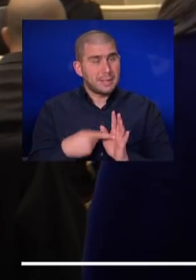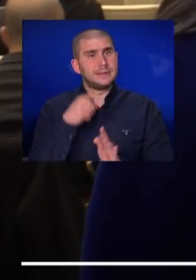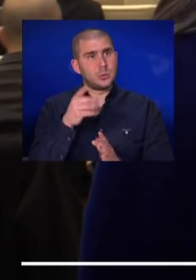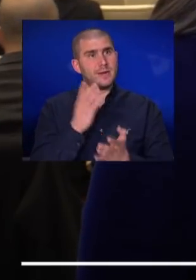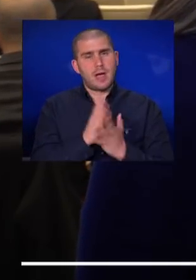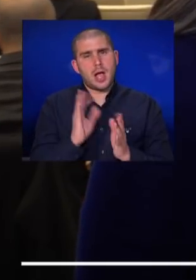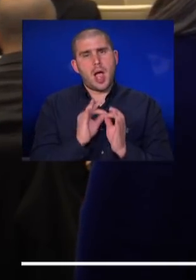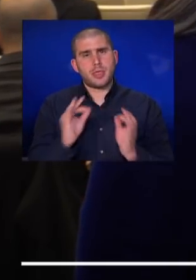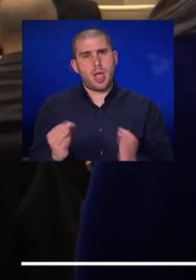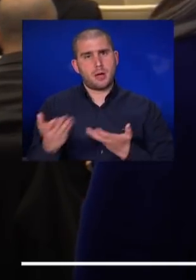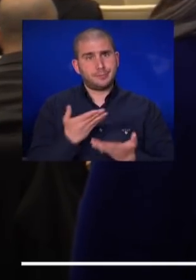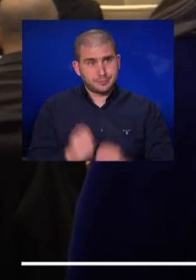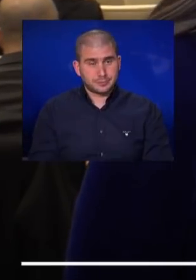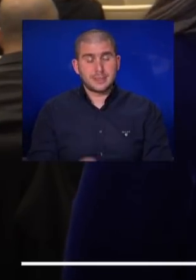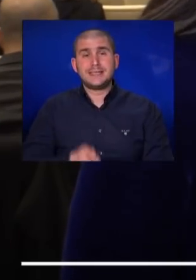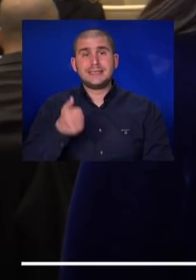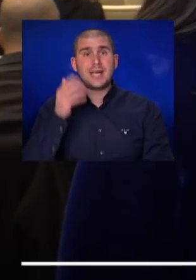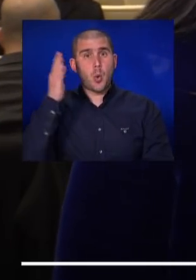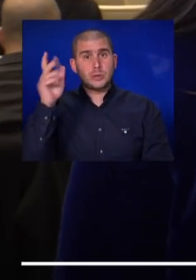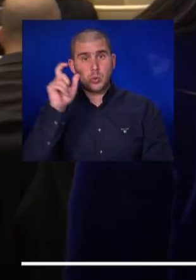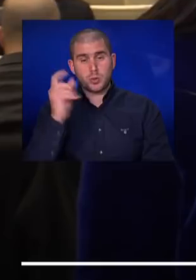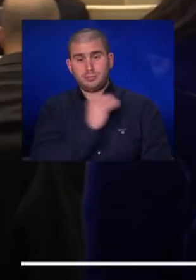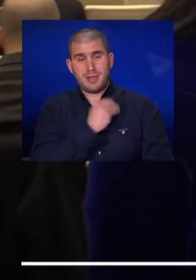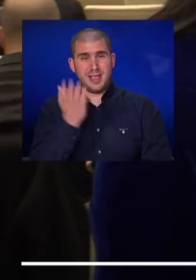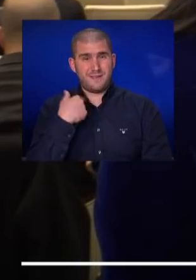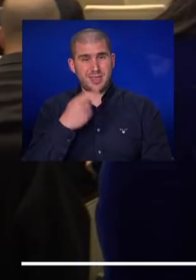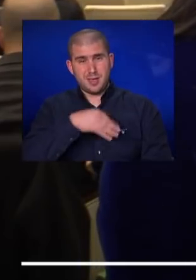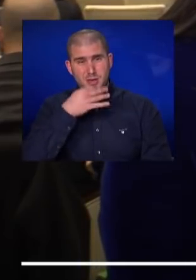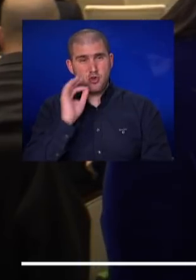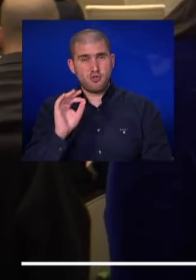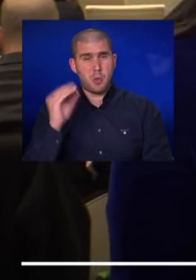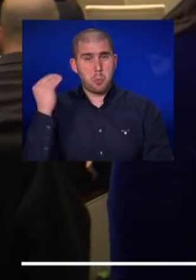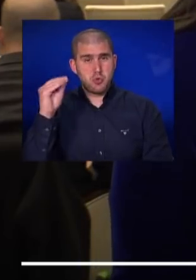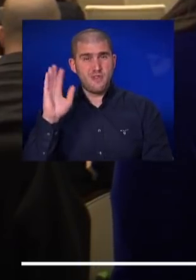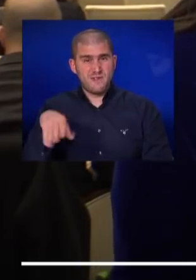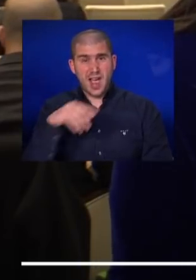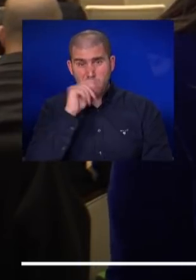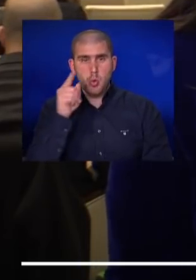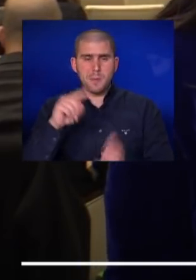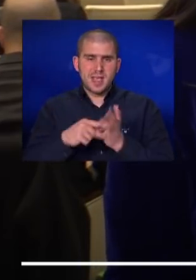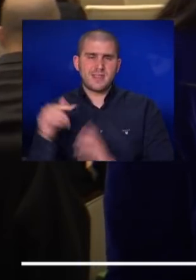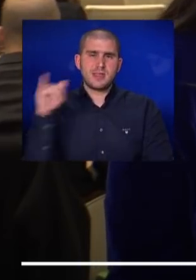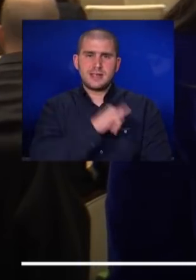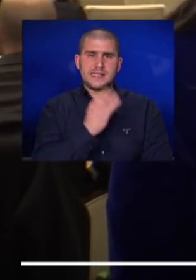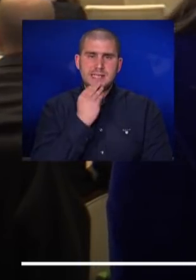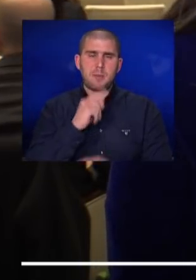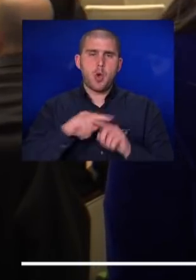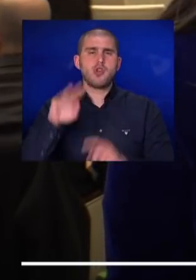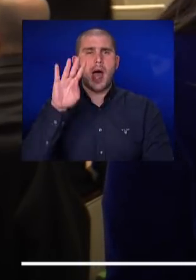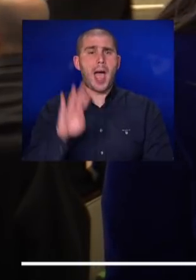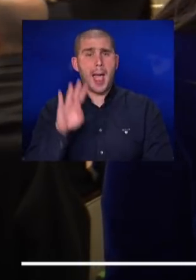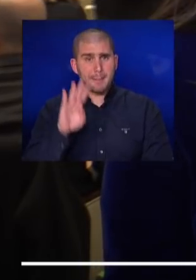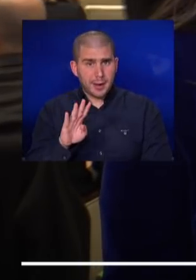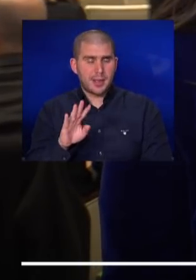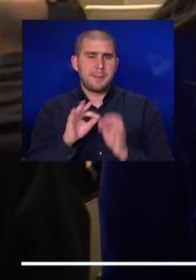רק ההתחלה? נכון, השר החוץ הטורקי אומר לנו לפני ההצערות של הרצוג וארדואן שלמעשה הוא הלך להגיע לישראל בחודש אפריל, כנראה